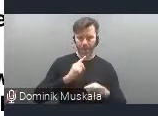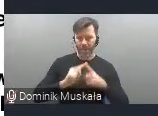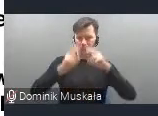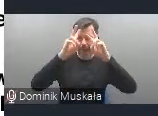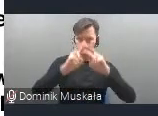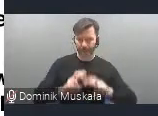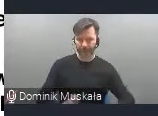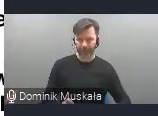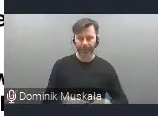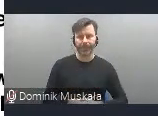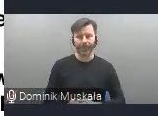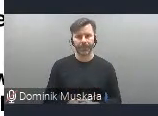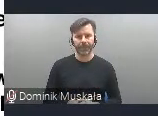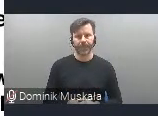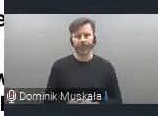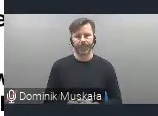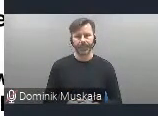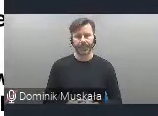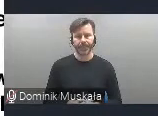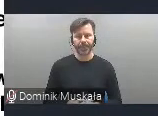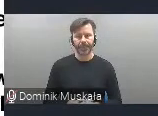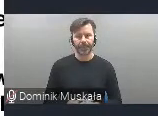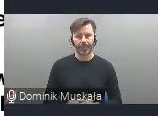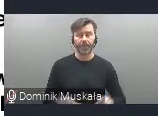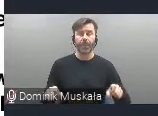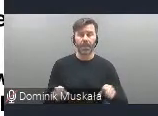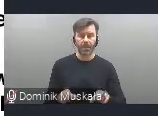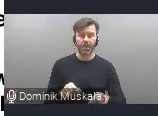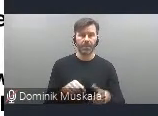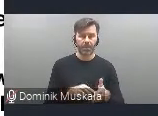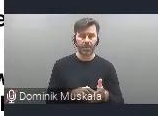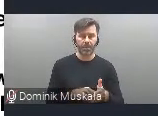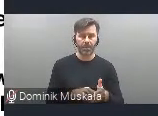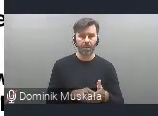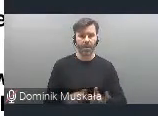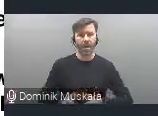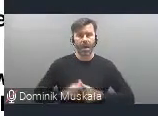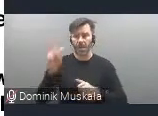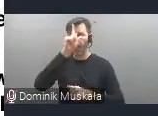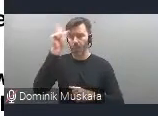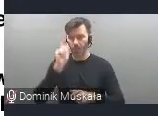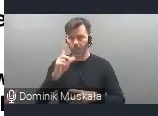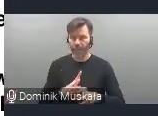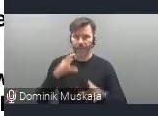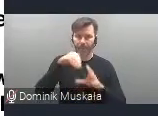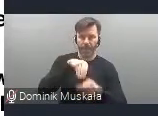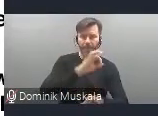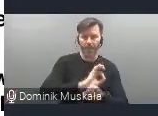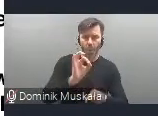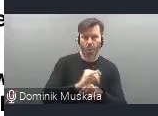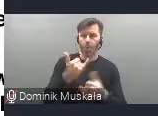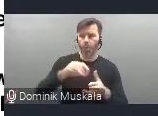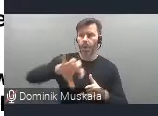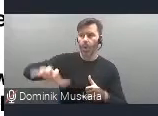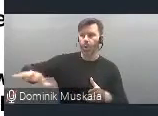rozwiązań opartych na naturze, żeby uzyskać przy społeczności większą inkluzywność, czyli to właśnie, że różne grupy